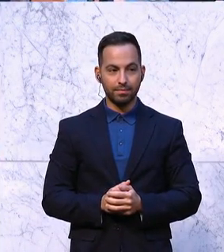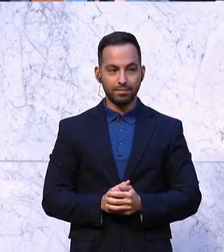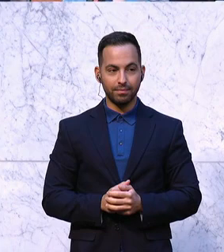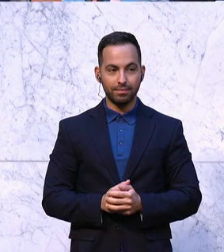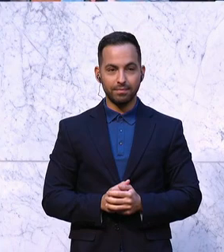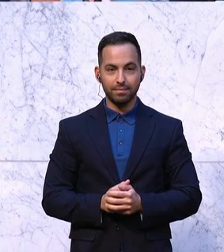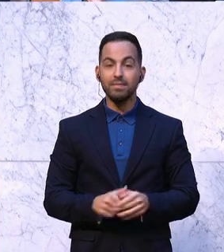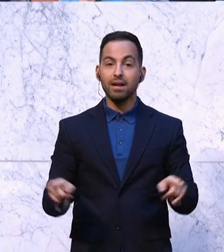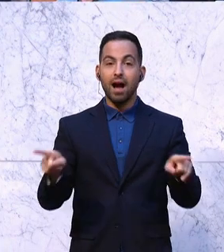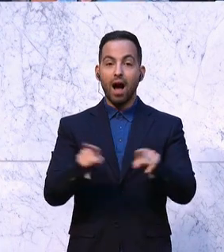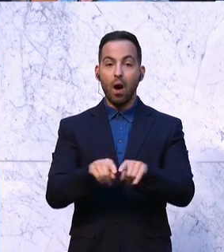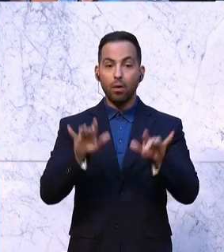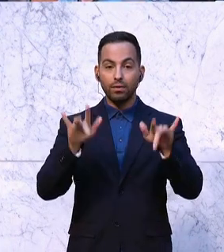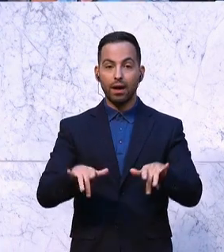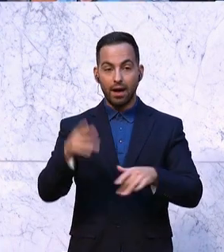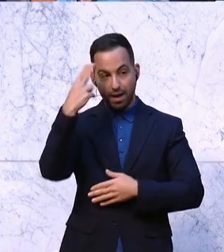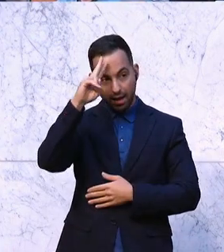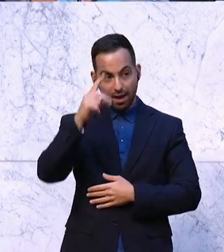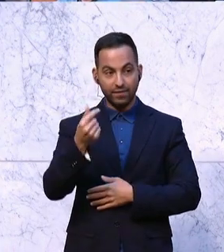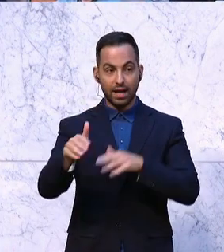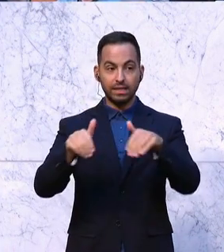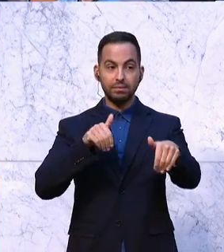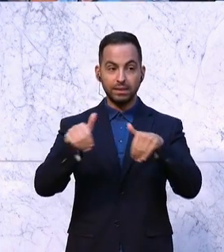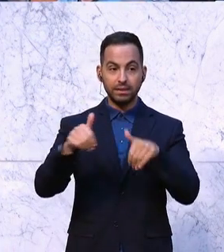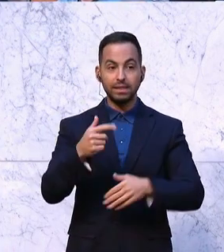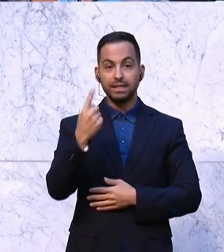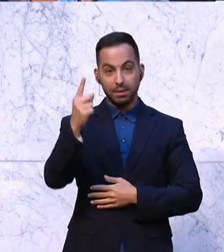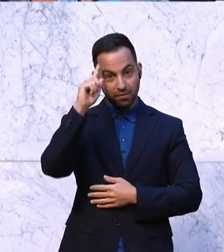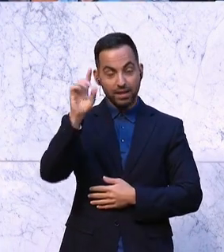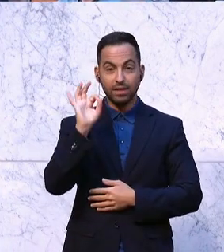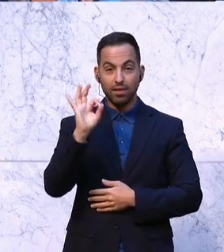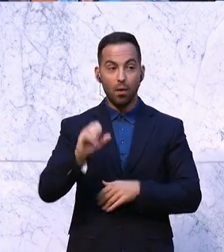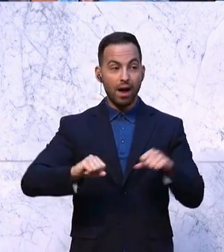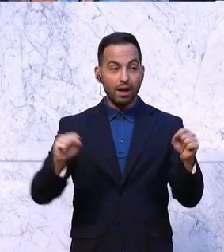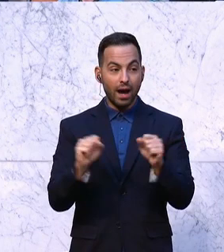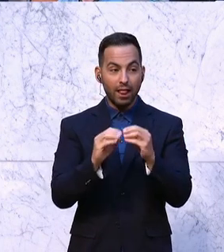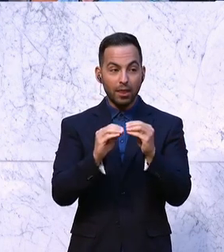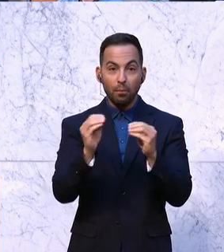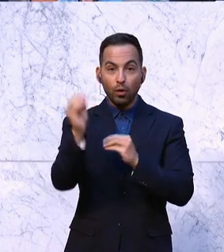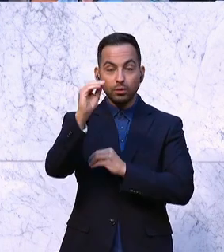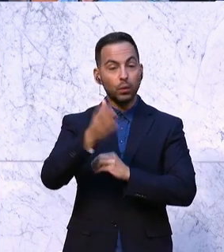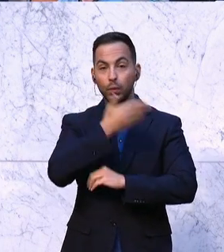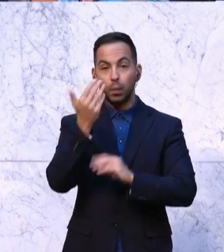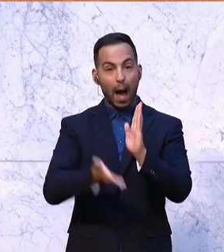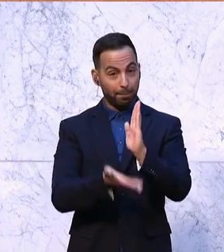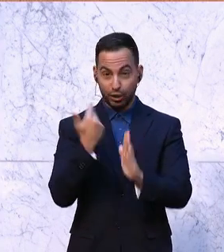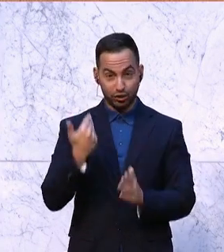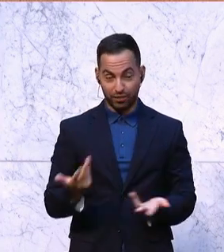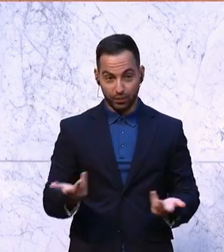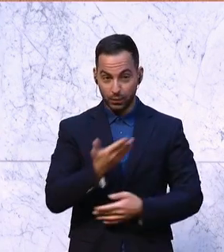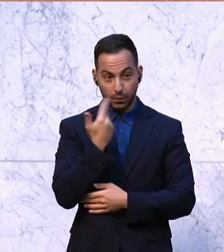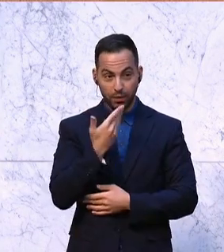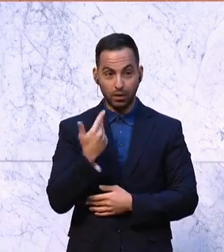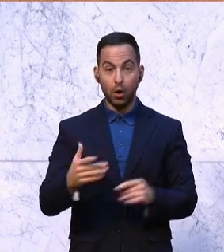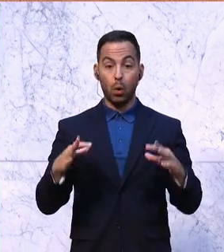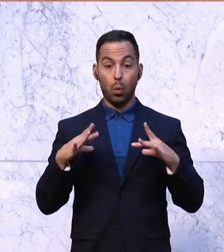Außerdem, Herr Finanzminister, wissen Sie ganz genau, dass die kalte Progression immer noch nicht abgeschafft wurde. Beim